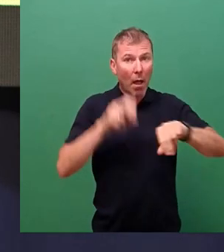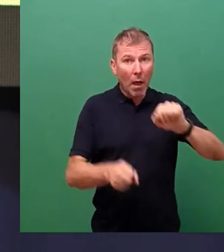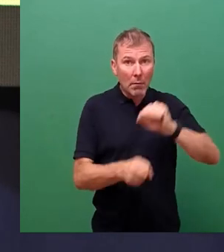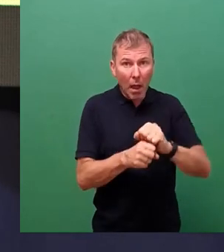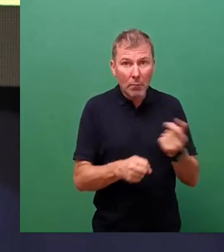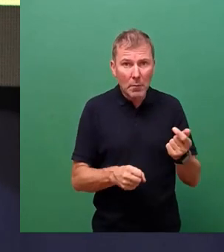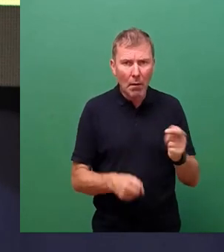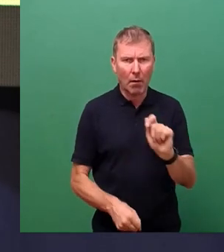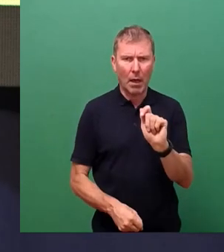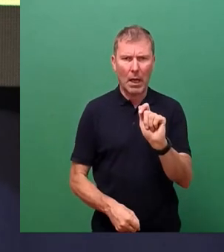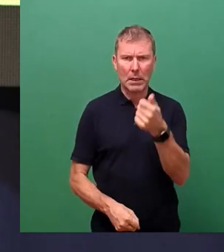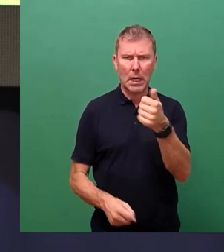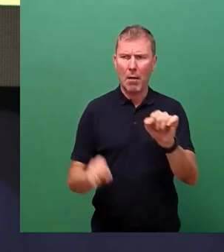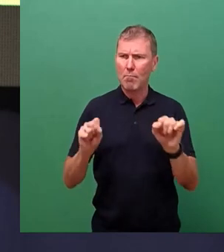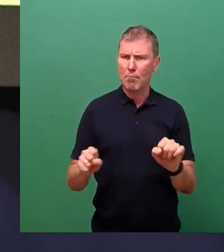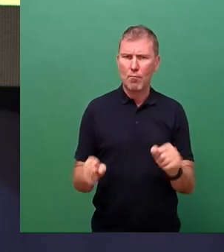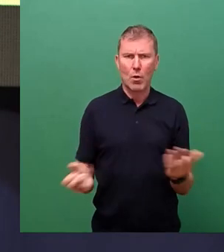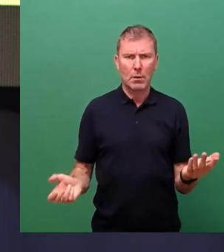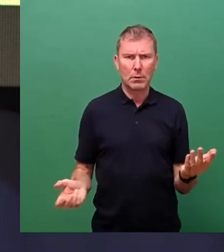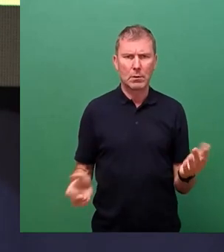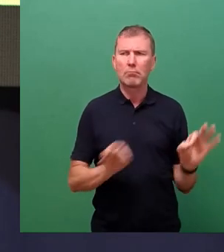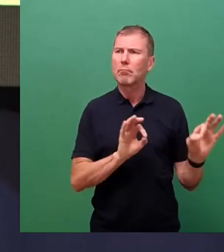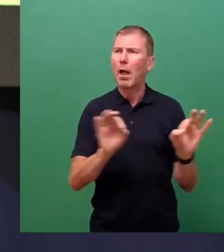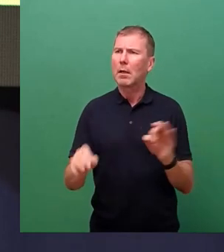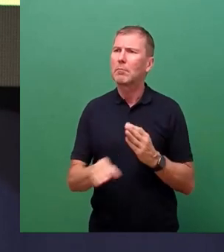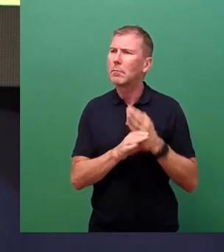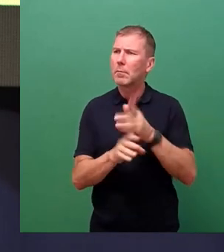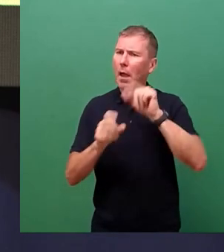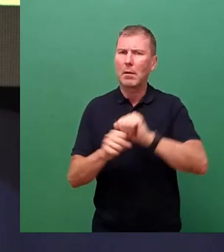Ehrenamtstätigkeit kaum regelmäßig nachkommen können.